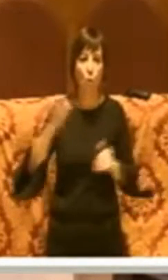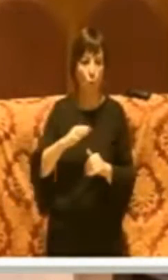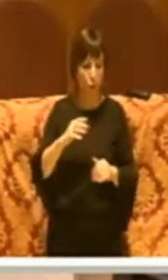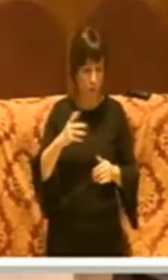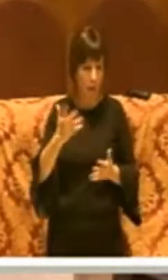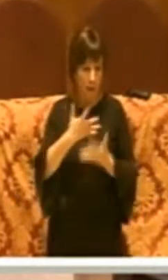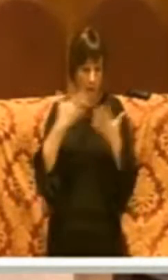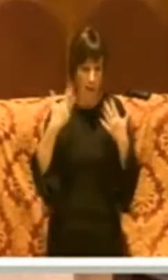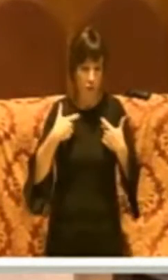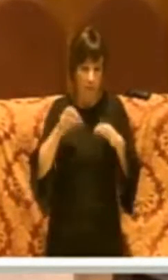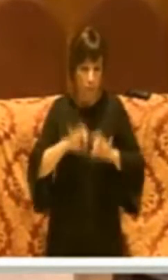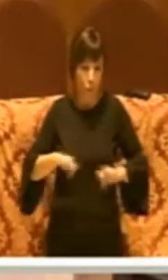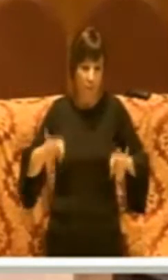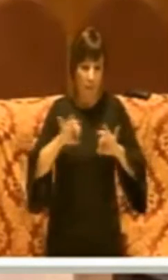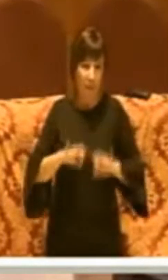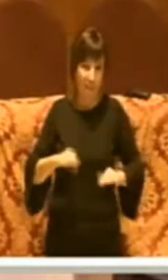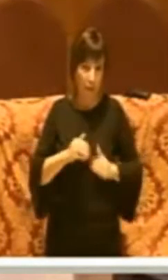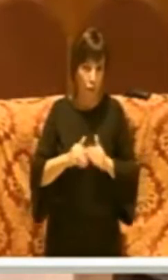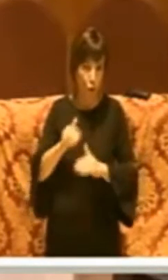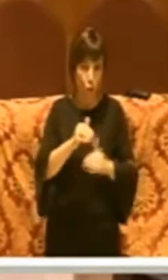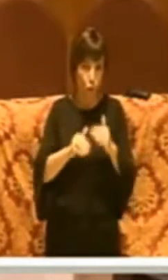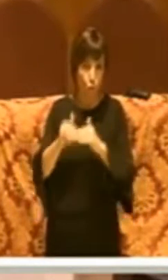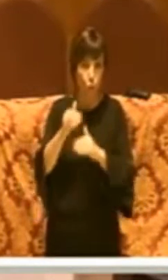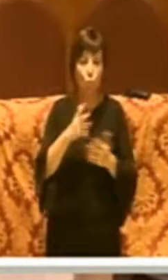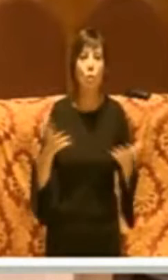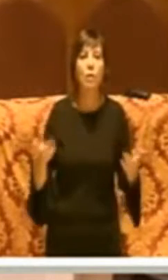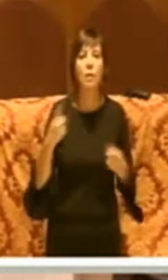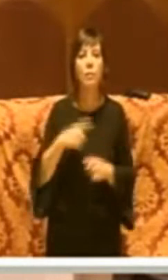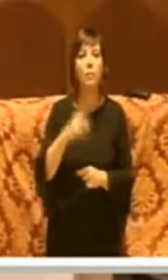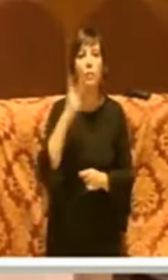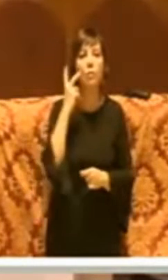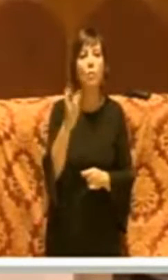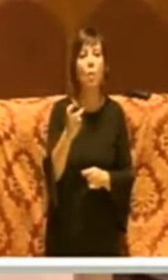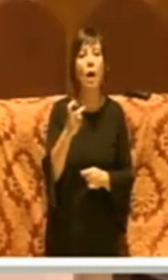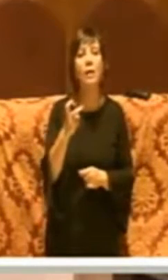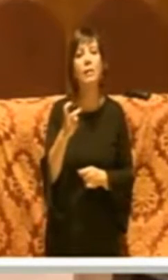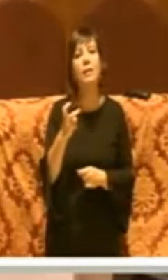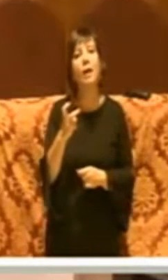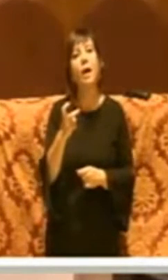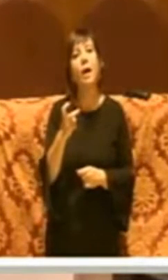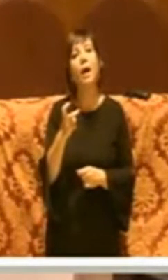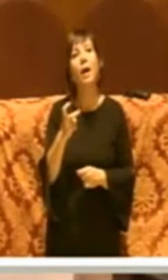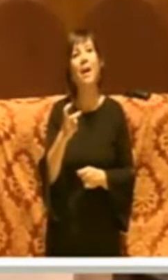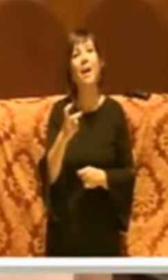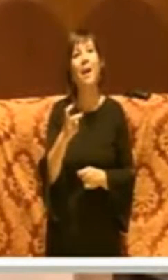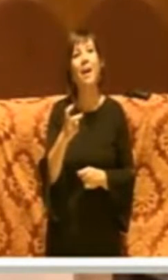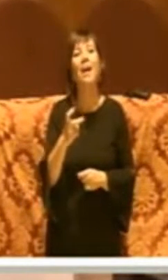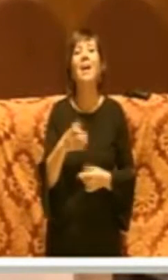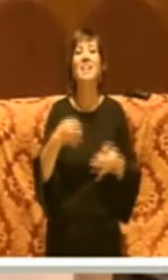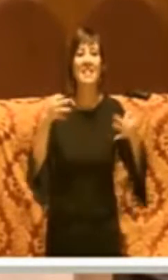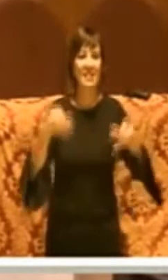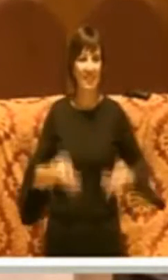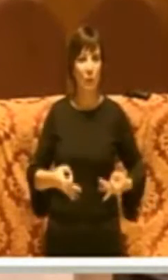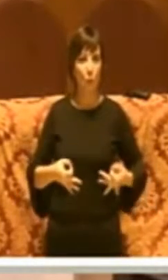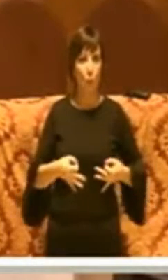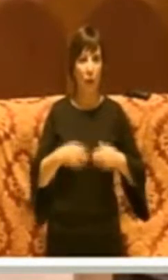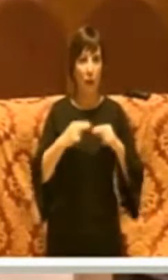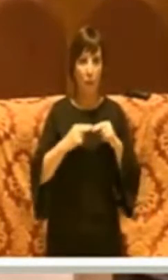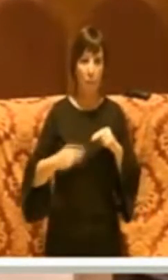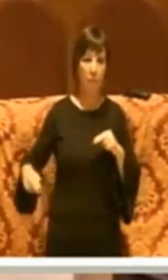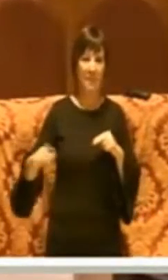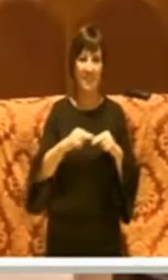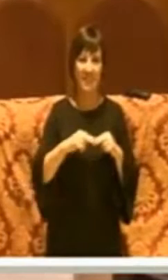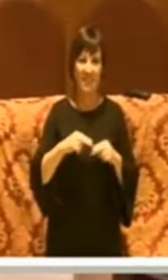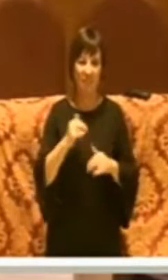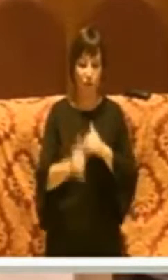costruzione e proprio per quanto riguarda la messa in sicurezza delle piste ciclabili